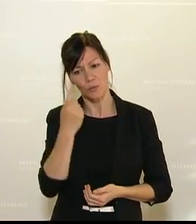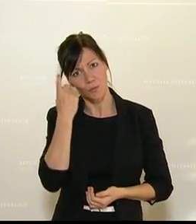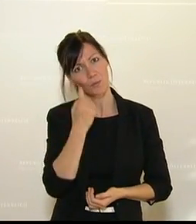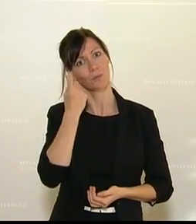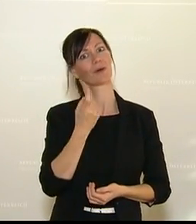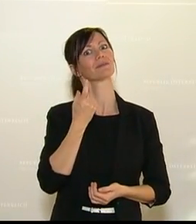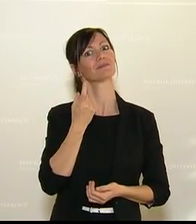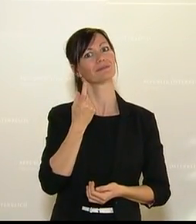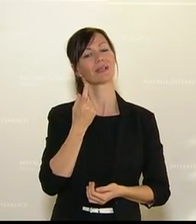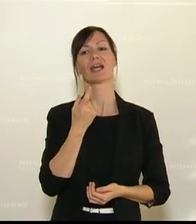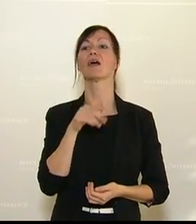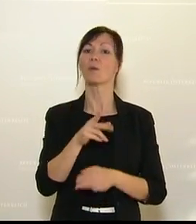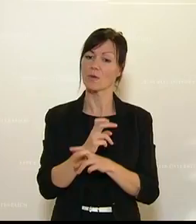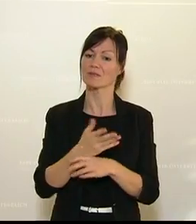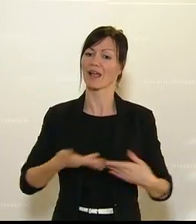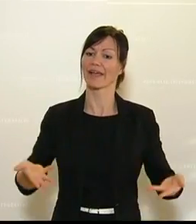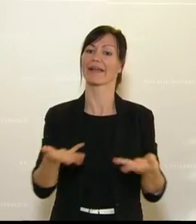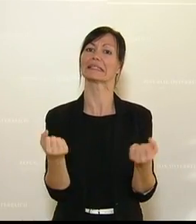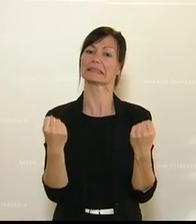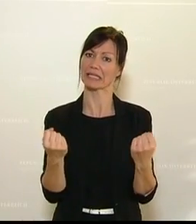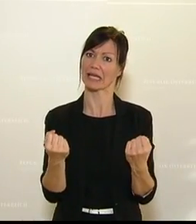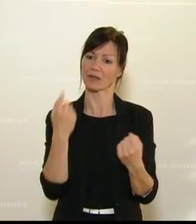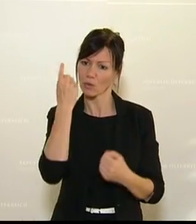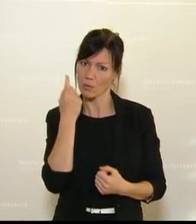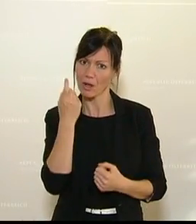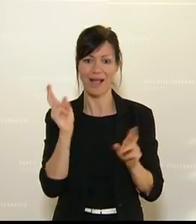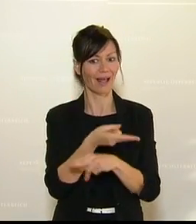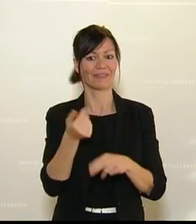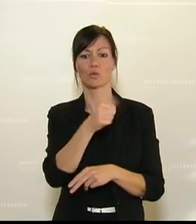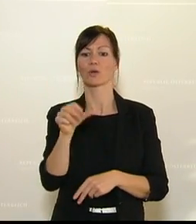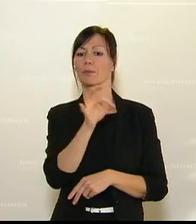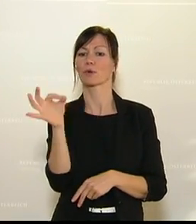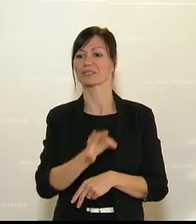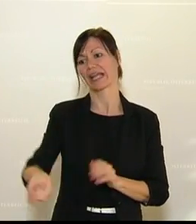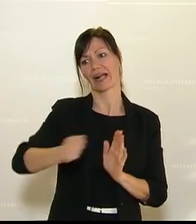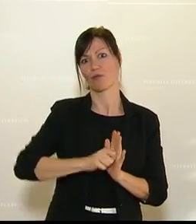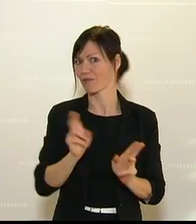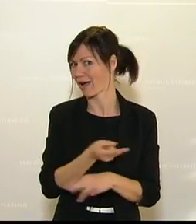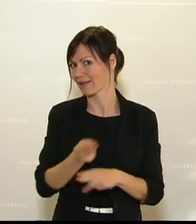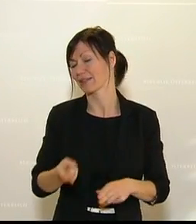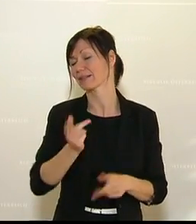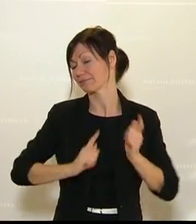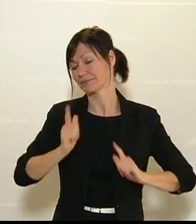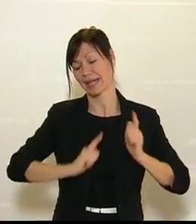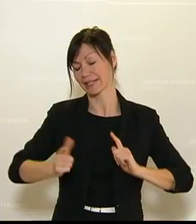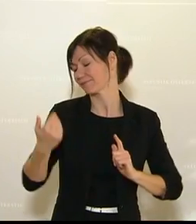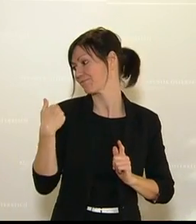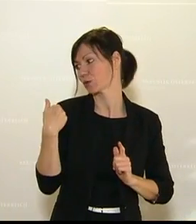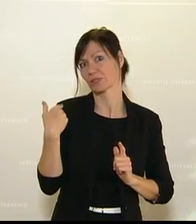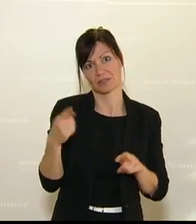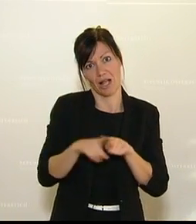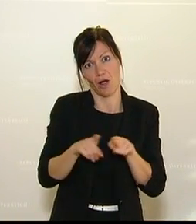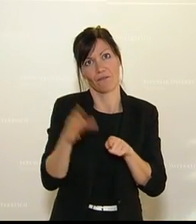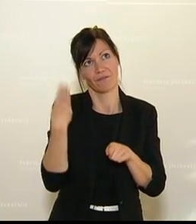uns damit um die Sicherheit. Wir können uns diese nicht zu 100 Prozent kaufen. Das mussten wir immer wieder schmerzvoll erst jüngst